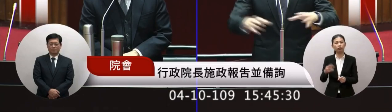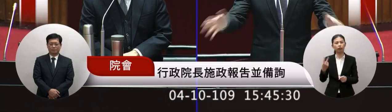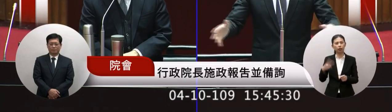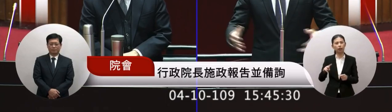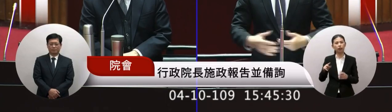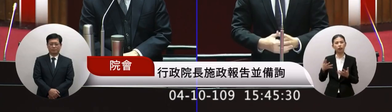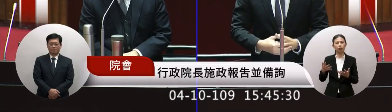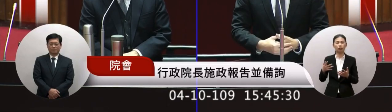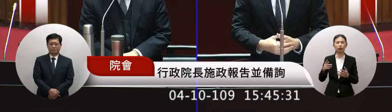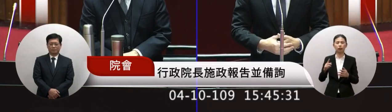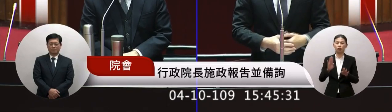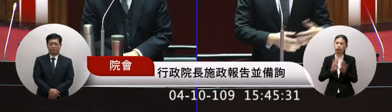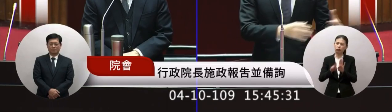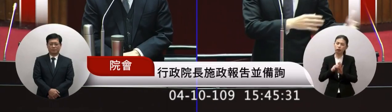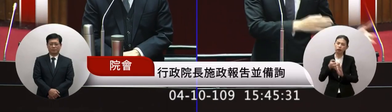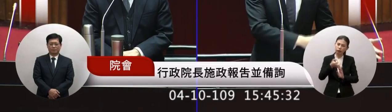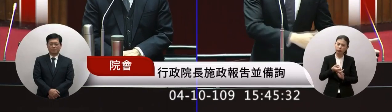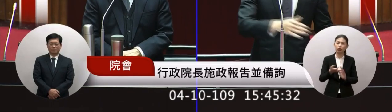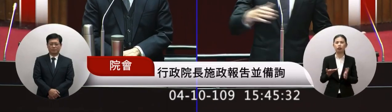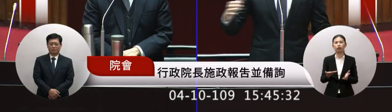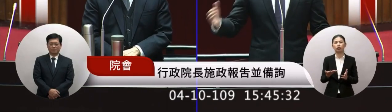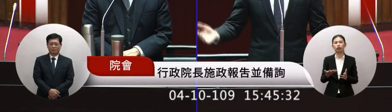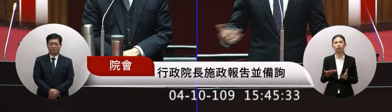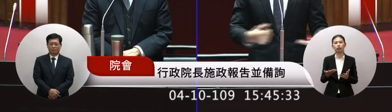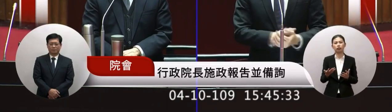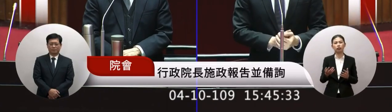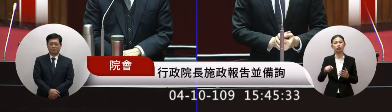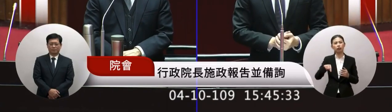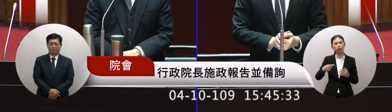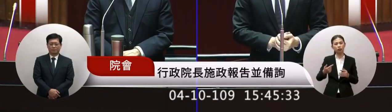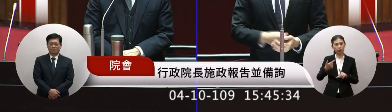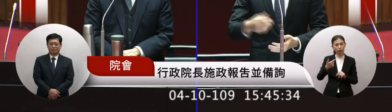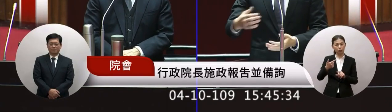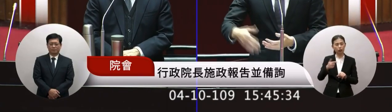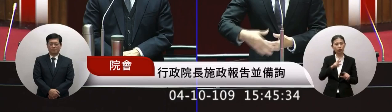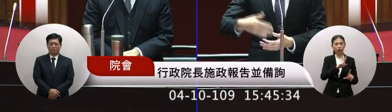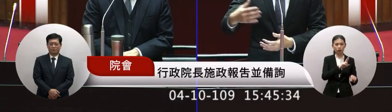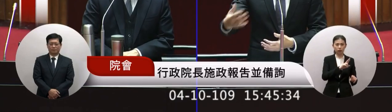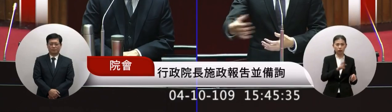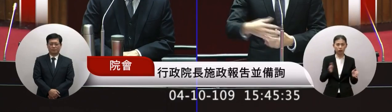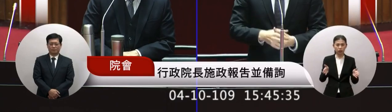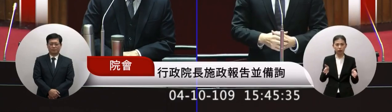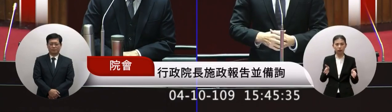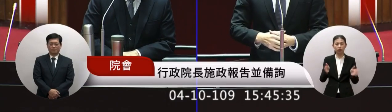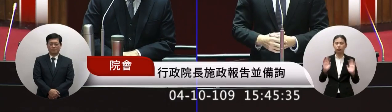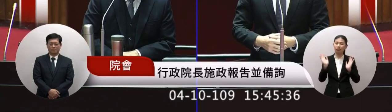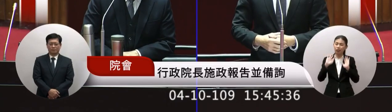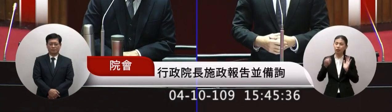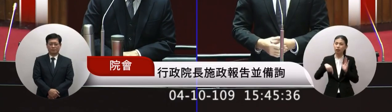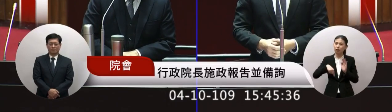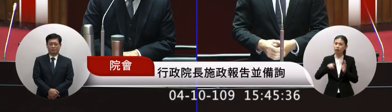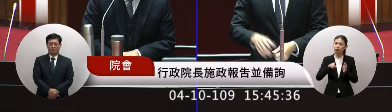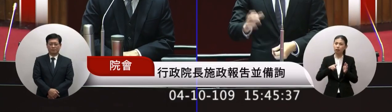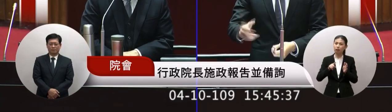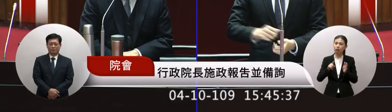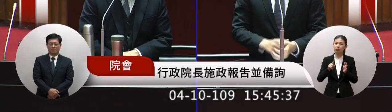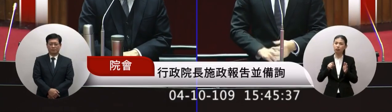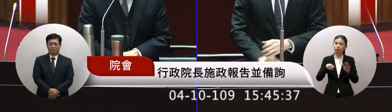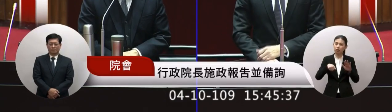年中的時候要繳稅過半年的時候這些孩子要去這個新生補助要